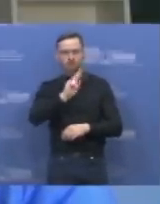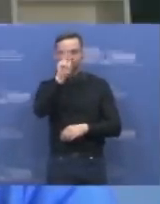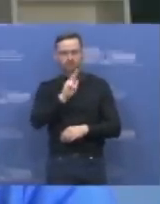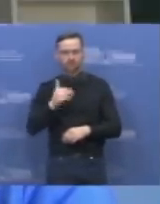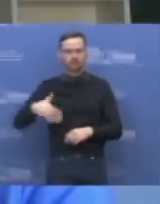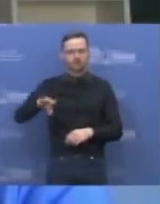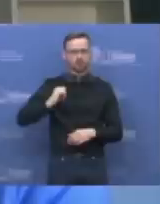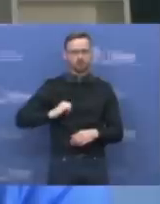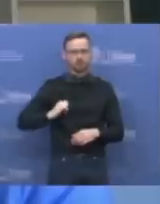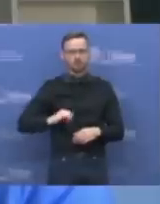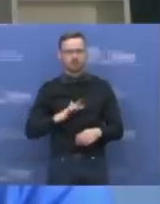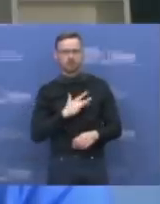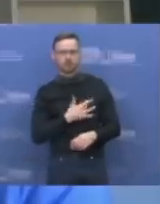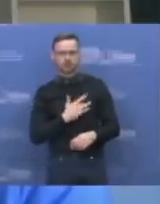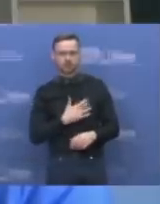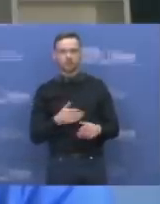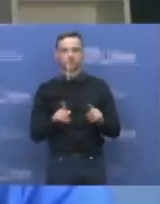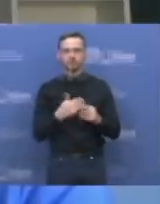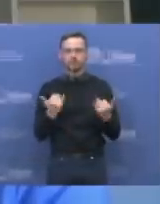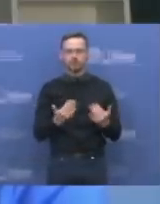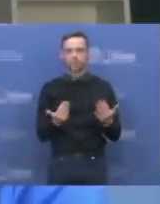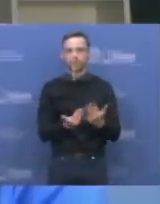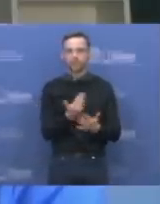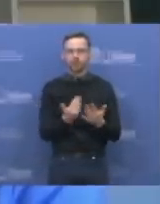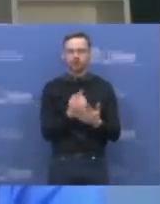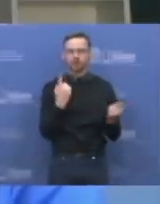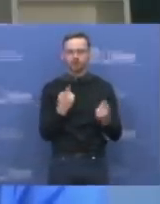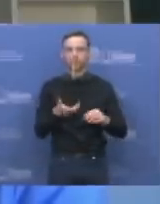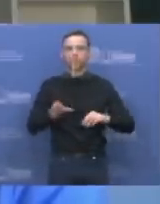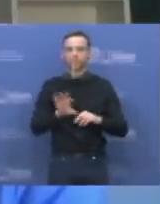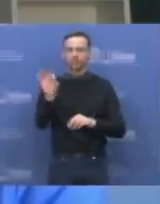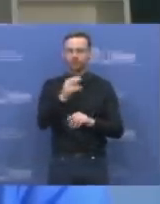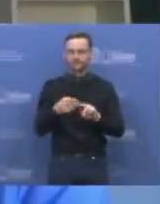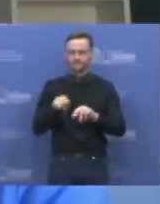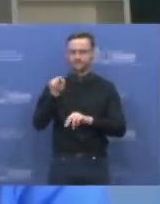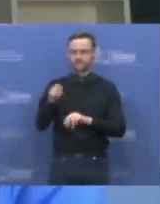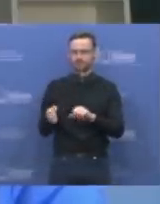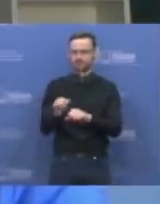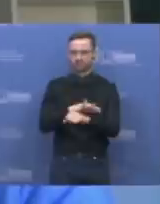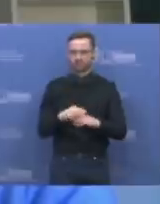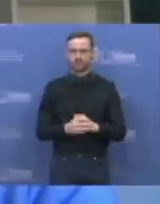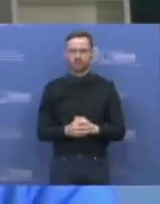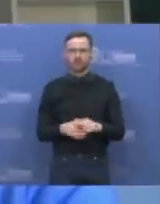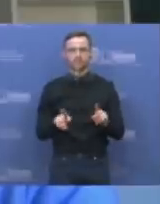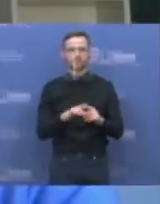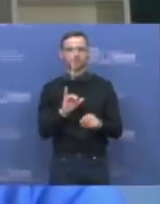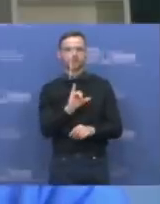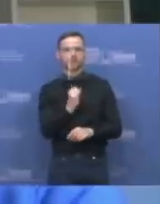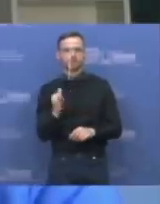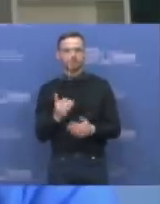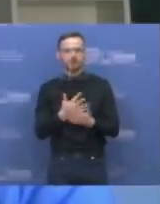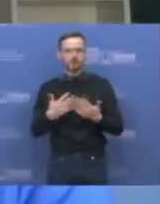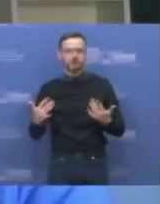visų mūsų dėmesį ir užkarevęs naujienų portalą antraštis. Apie jį jau tiek įvairūs ekspertai jums prikalbėjo, kad